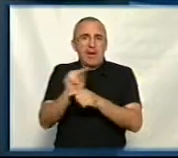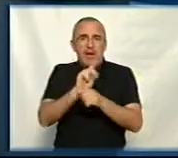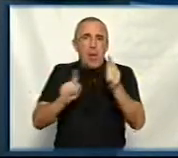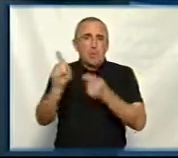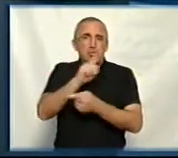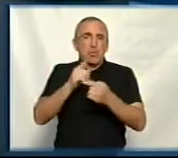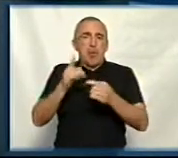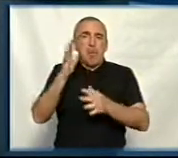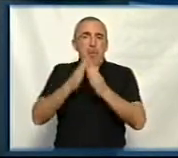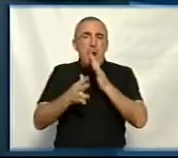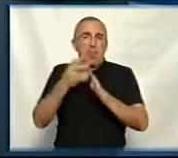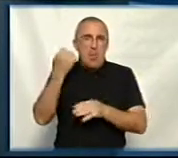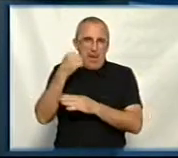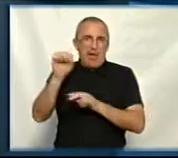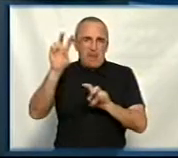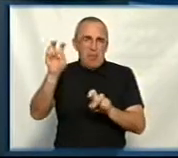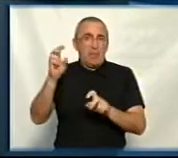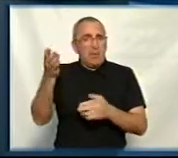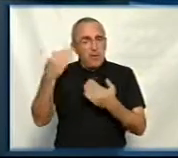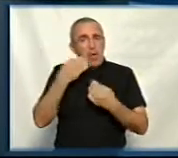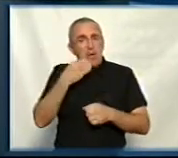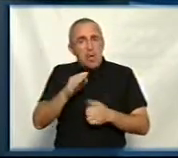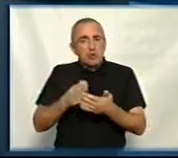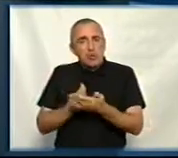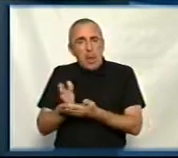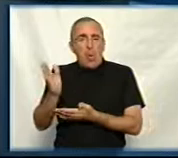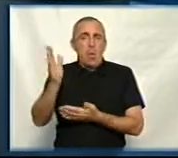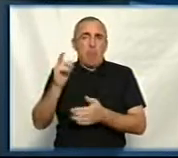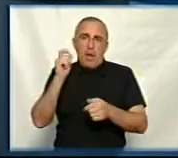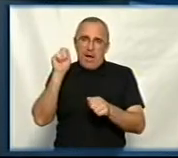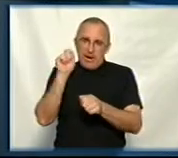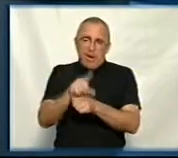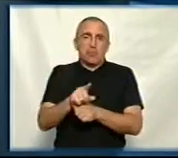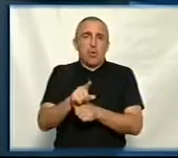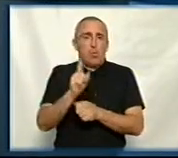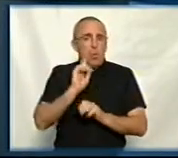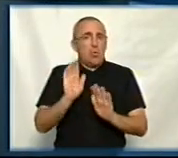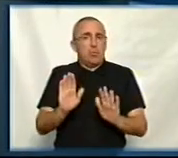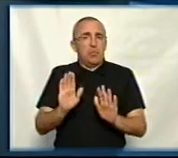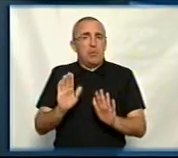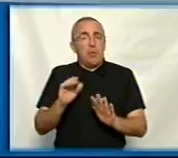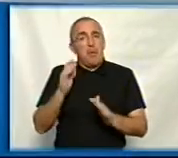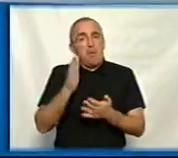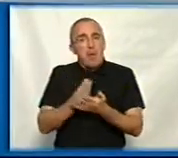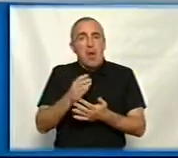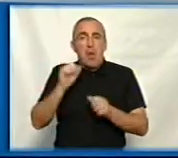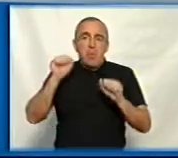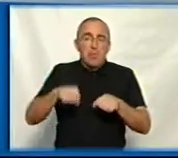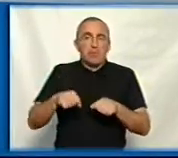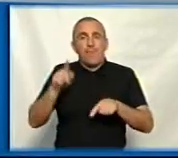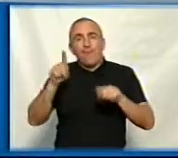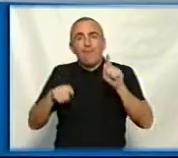перемоги. Тут є в цьому складність. Давайте краще от підемо шляхом розпорядження поки що, аби мали можливість варіювати